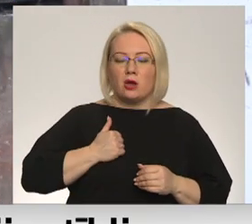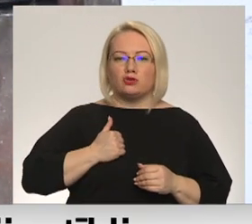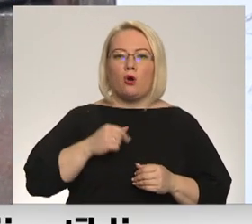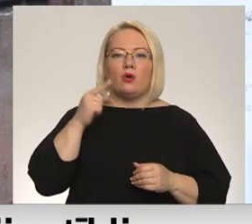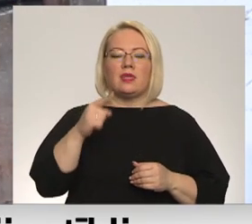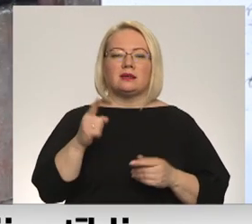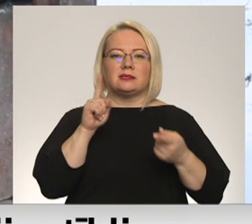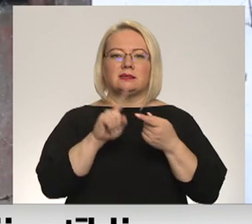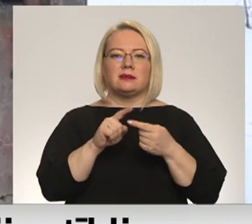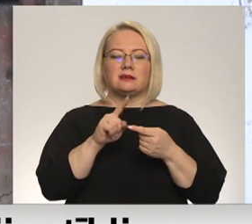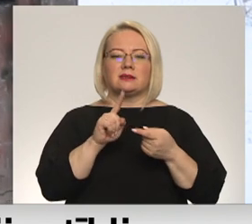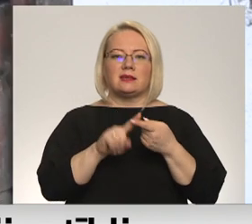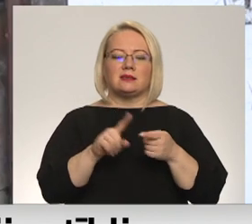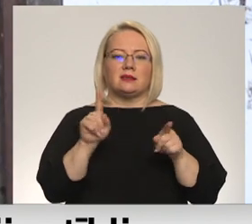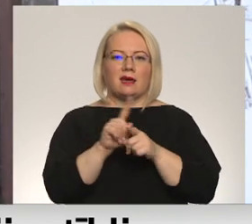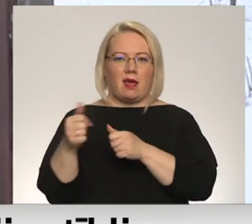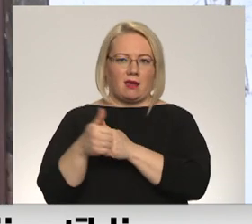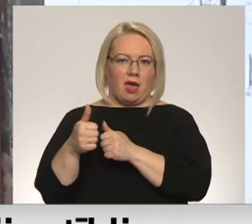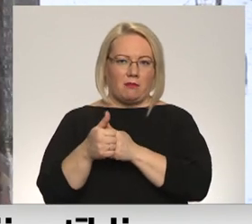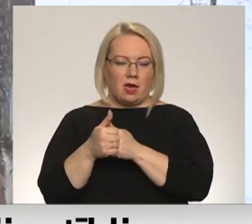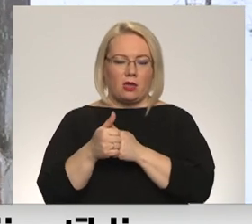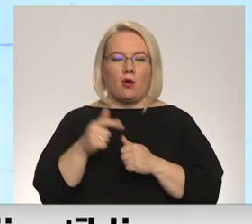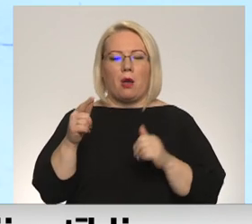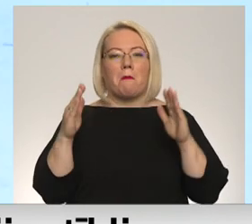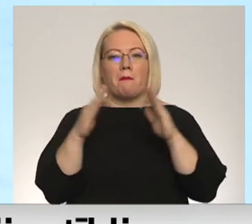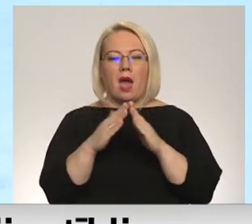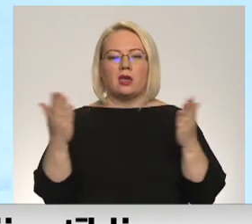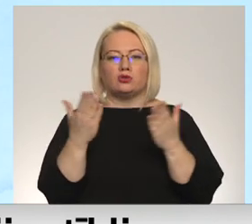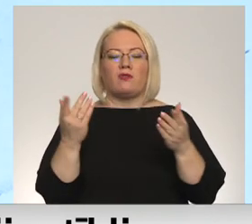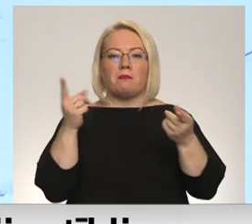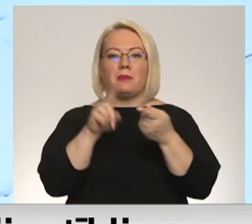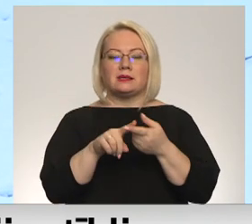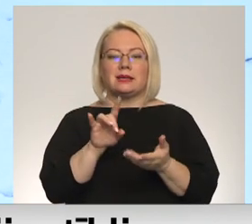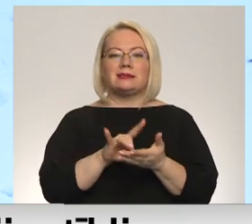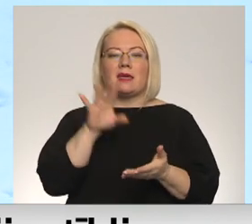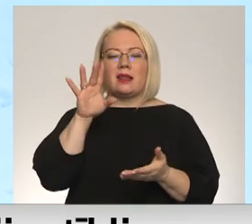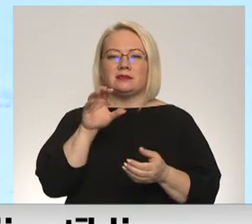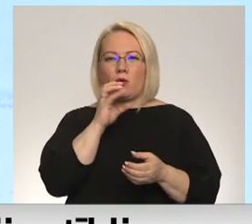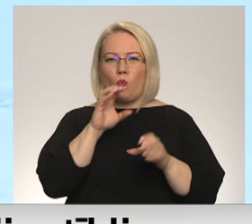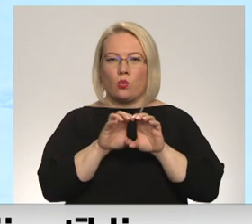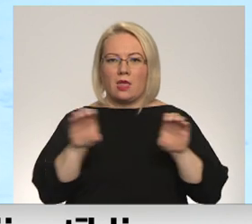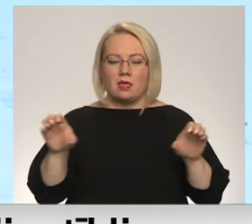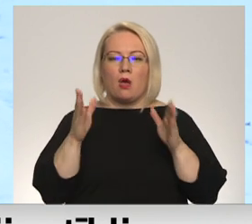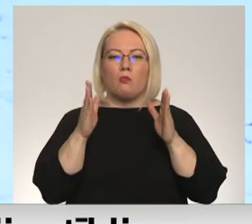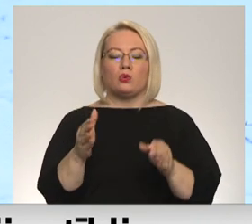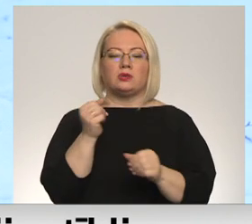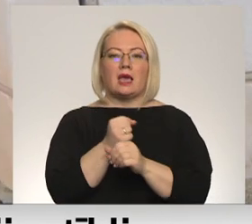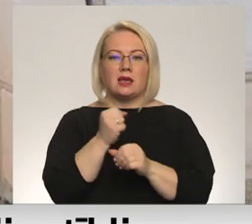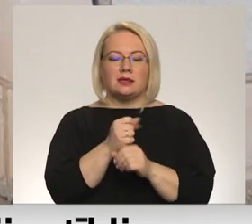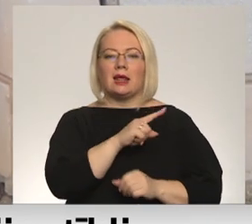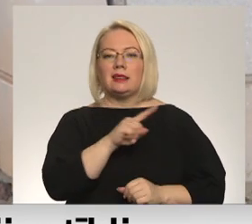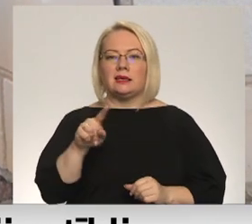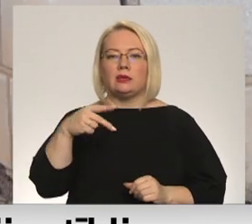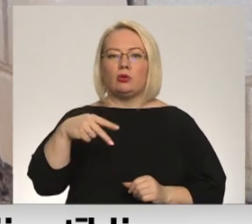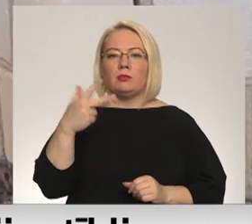tikai viņa, bet arī viņa kaimiņa. Mājasēmniecībām, kurām ir iespēja pieslēgties pilsētas centrālajiem tīkliem, tas obligāti būs jāizdara līdz 23. gada